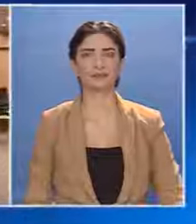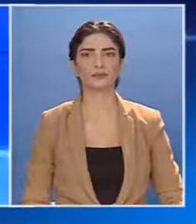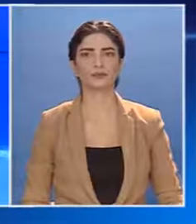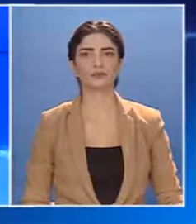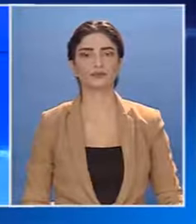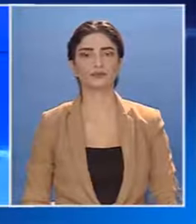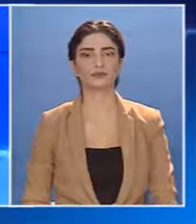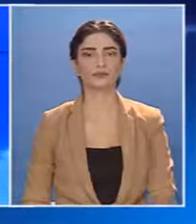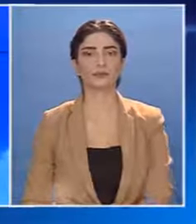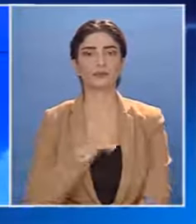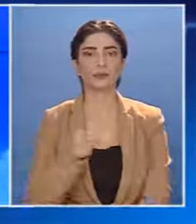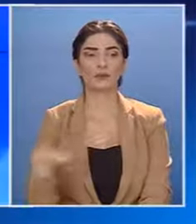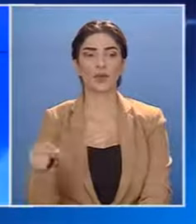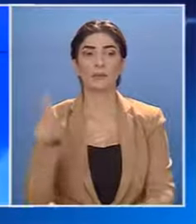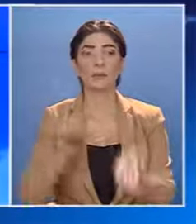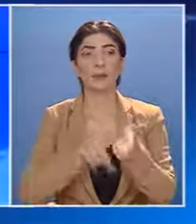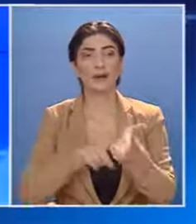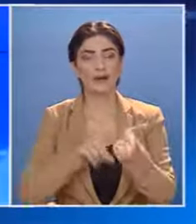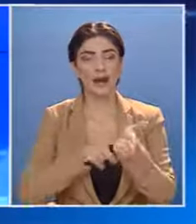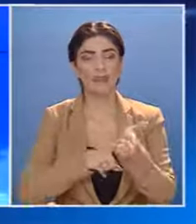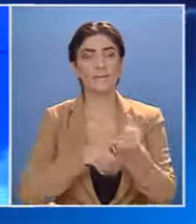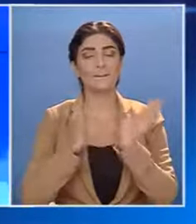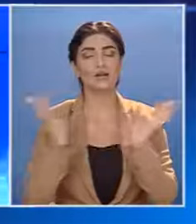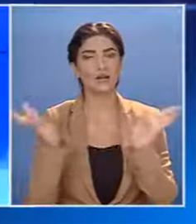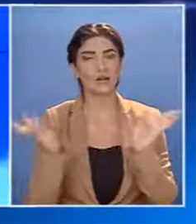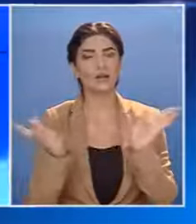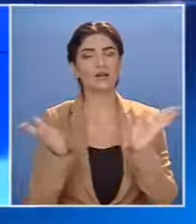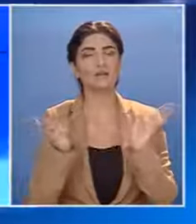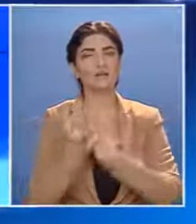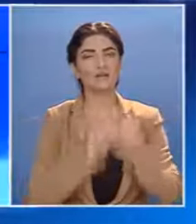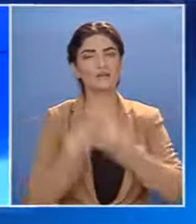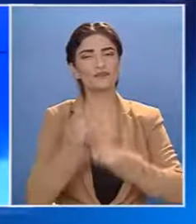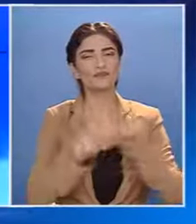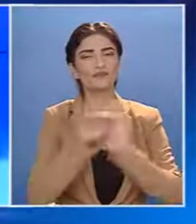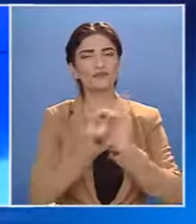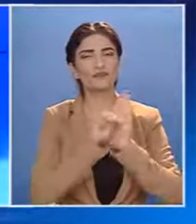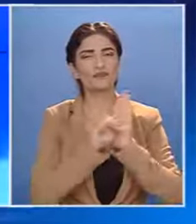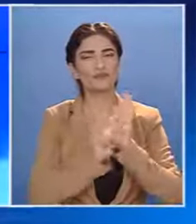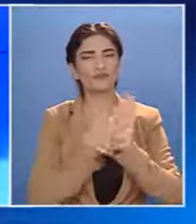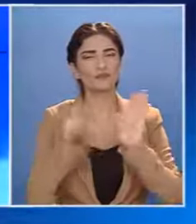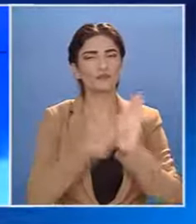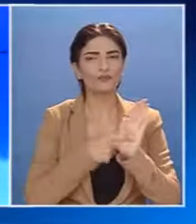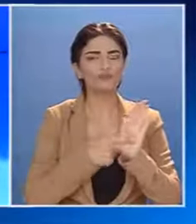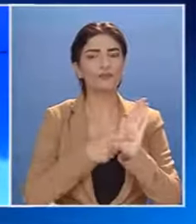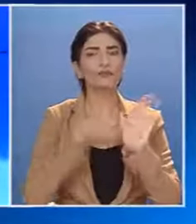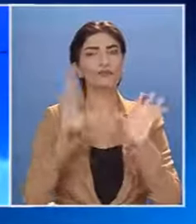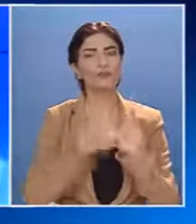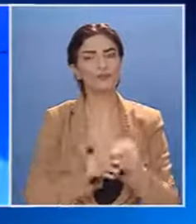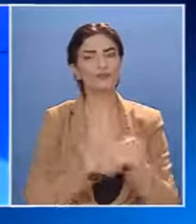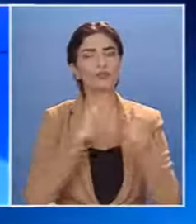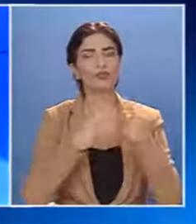Η ανάγκη ενίσχυσης του θεσμικού, κανονιστικού και εποπτικού πλαισίου της χώρας με στοχευμένες παρεμβάσεις στα θέματα